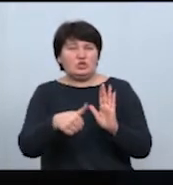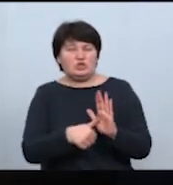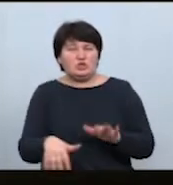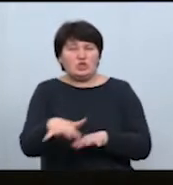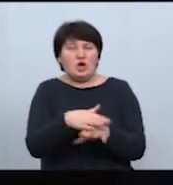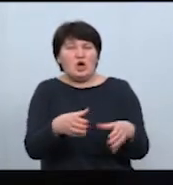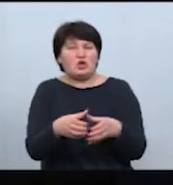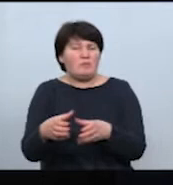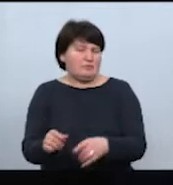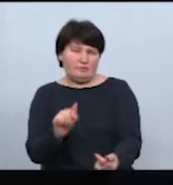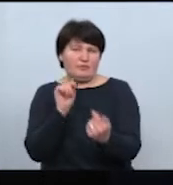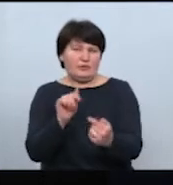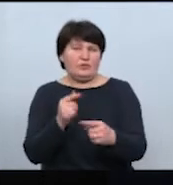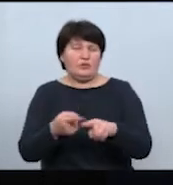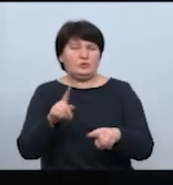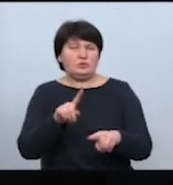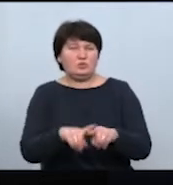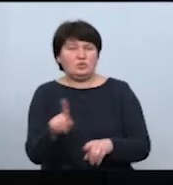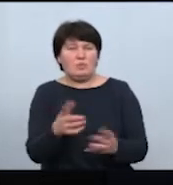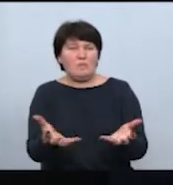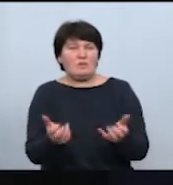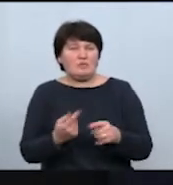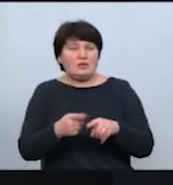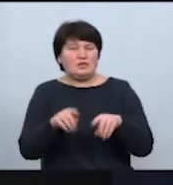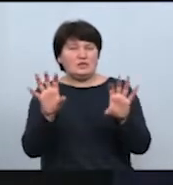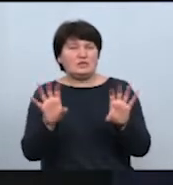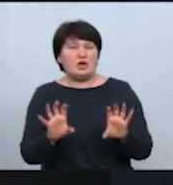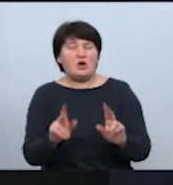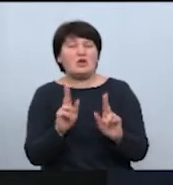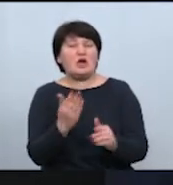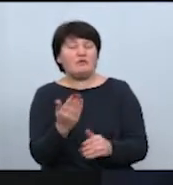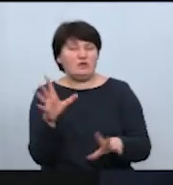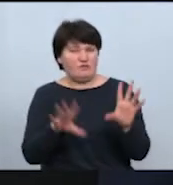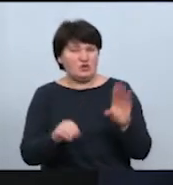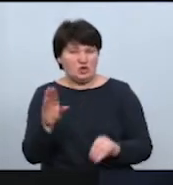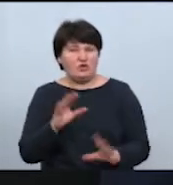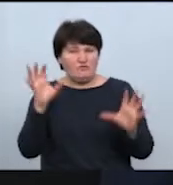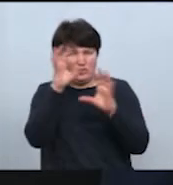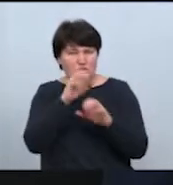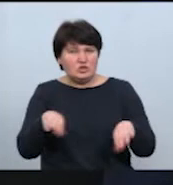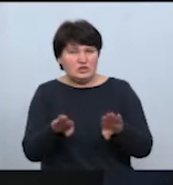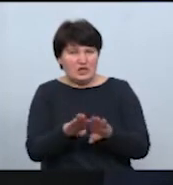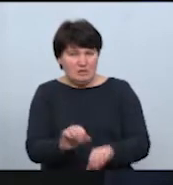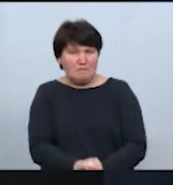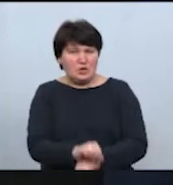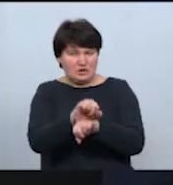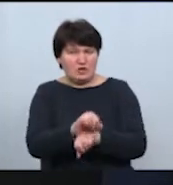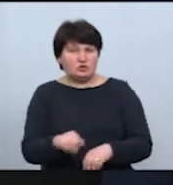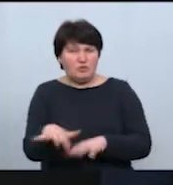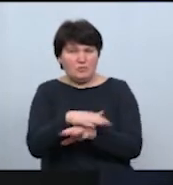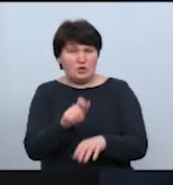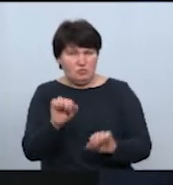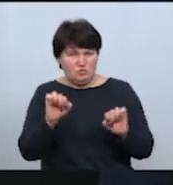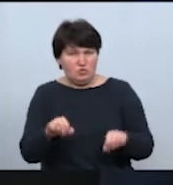виступили проти того, щоб приймали цей закон. Як ви вважаєте, вночі з таким протестом народу могло бути щось